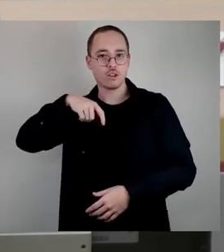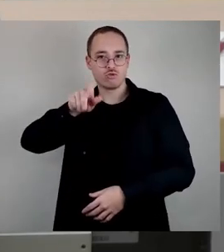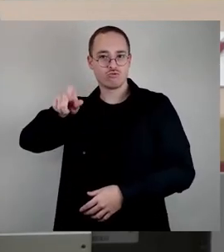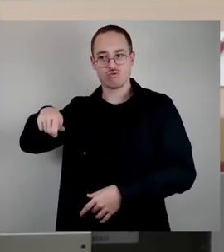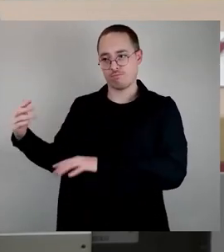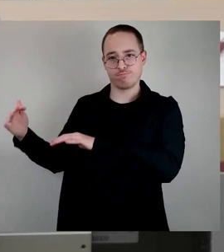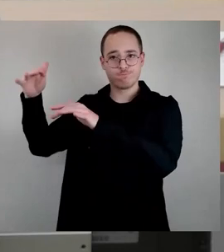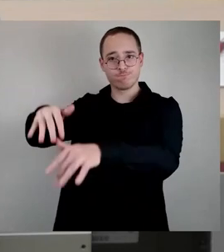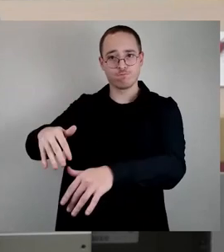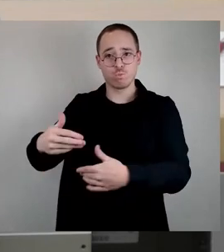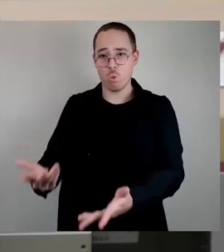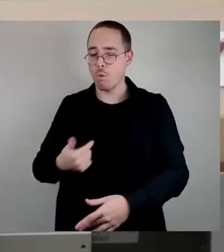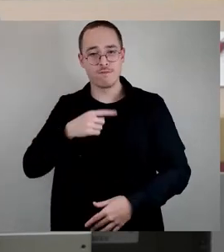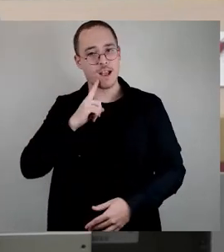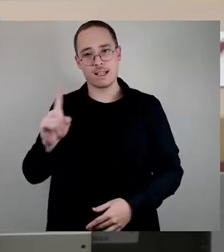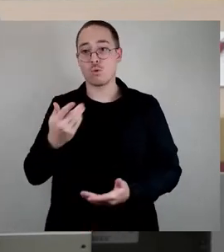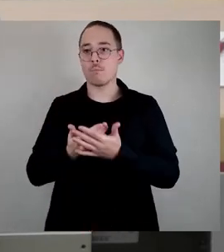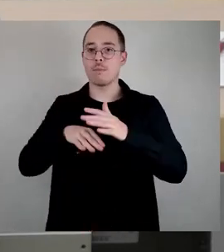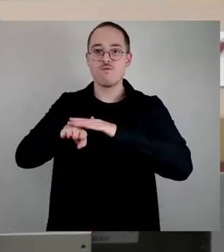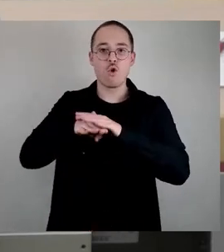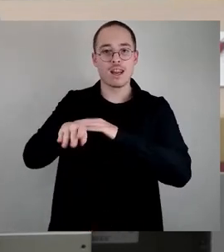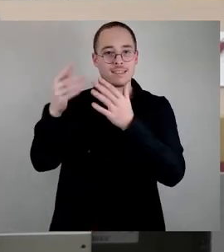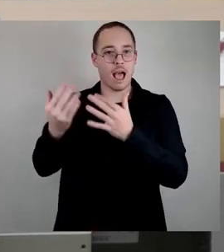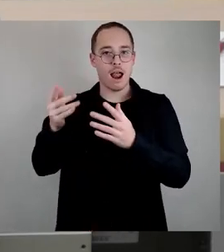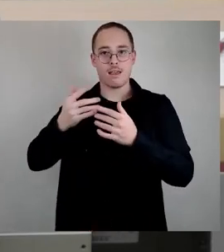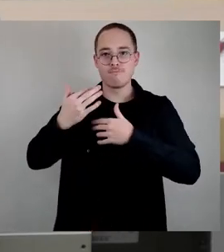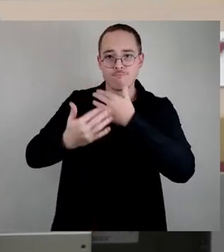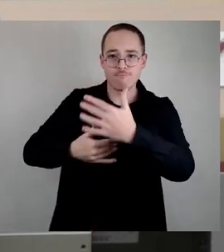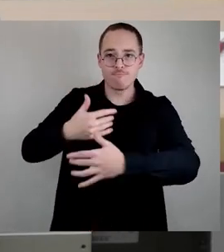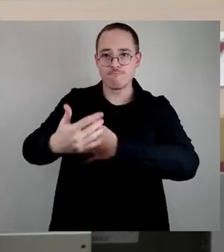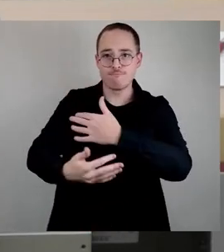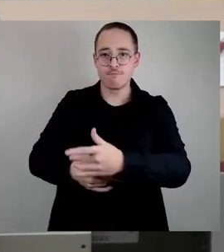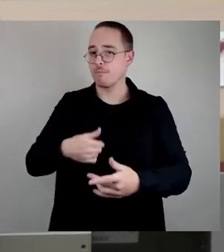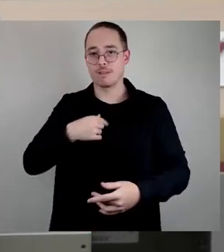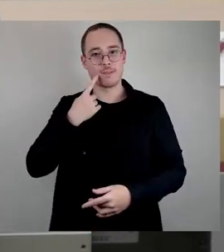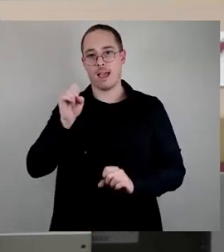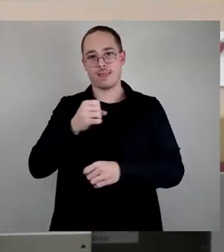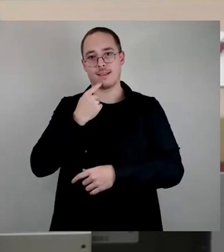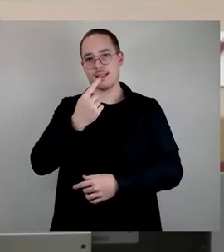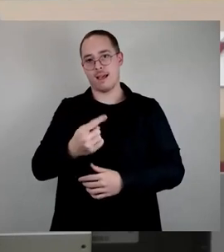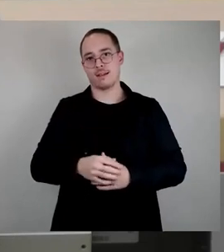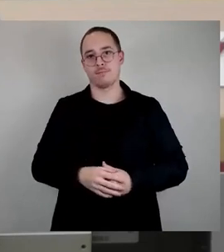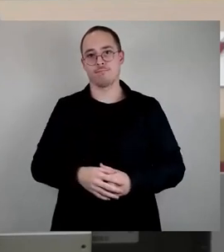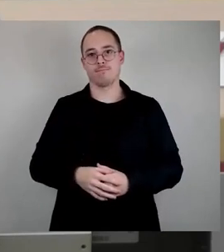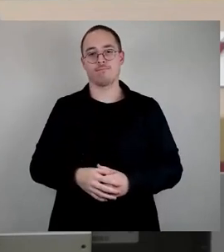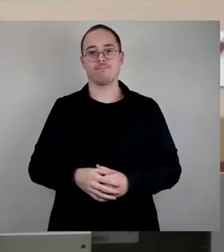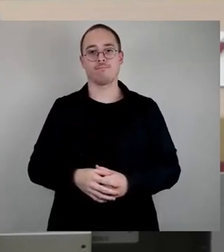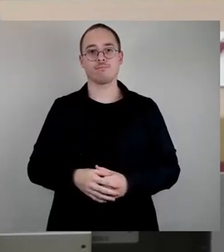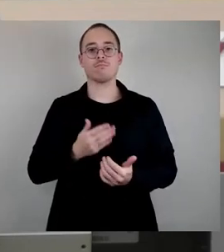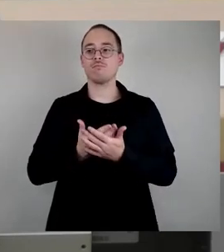weiterentwickeln wird oder wie sich Flüchtlingszahlen weiterentwickeln werden, sodass wir dort also nicht vorschlagen,